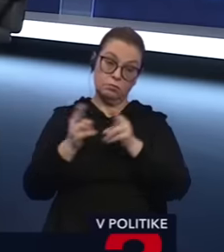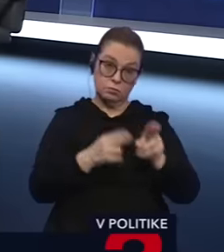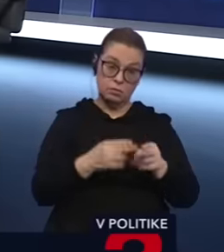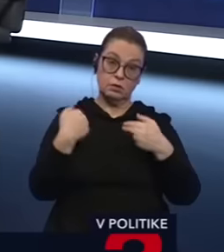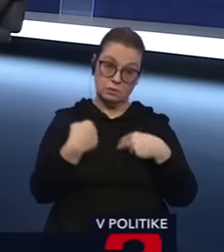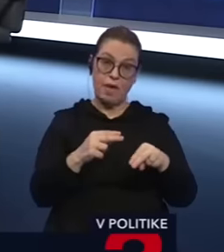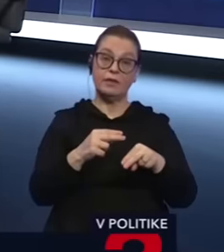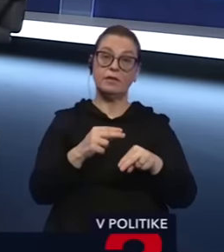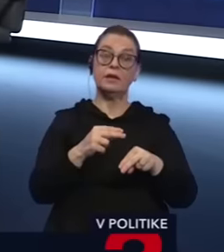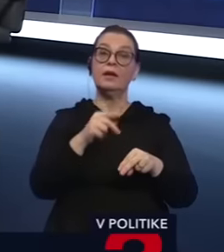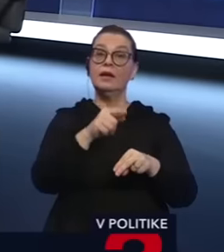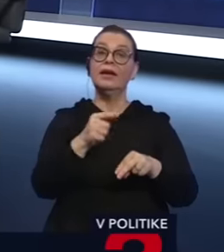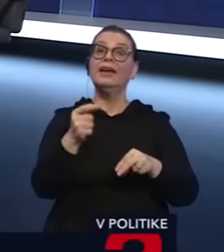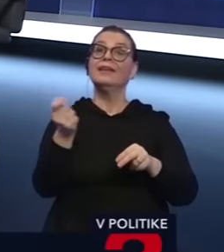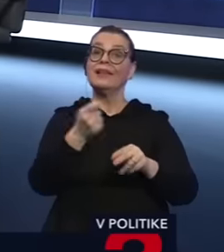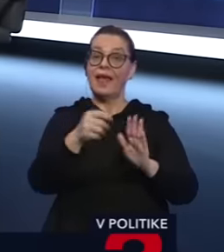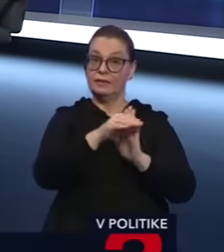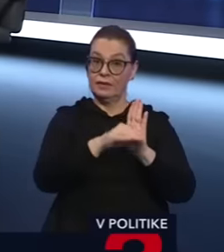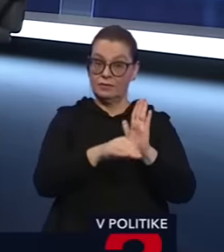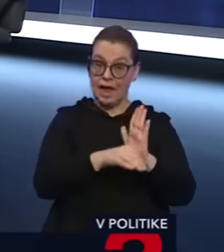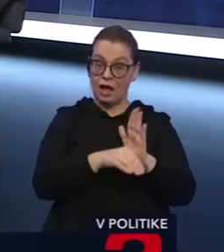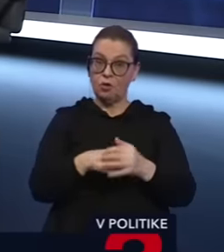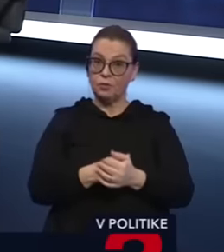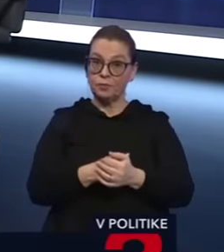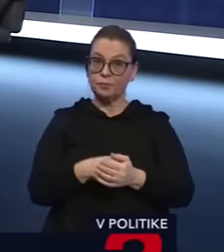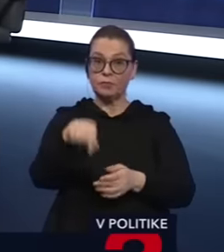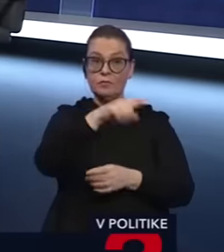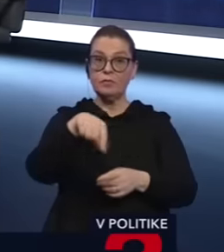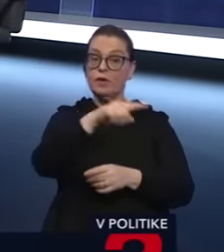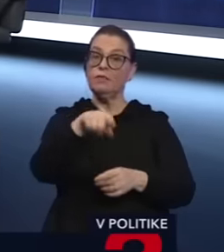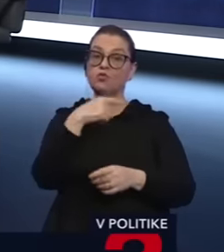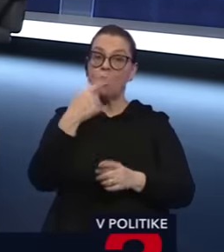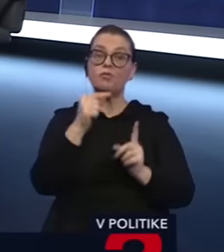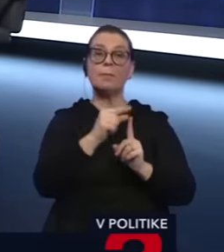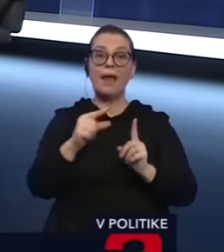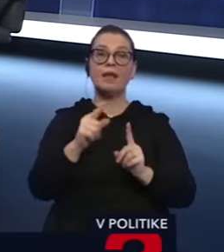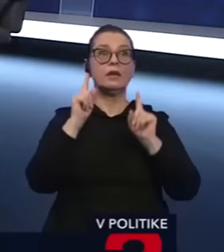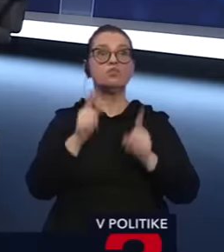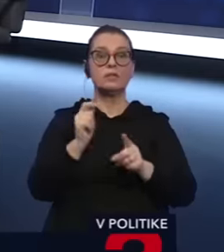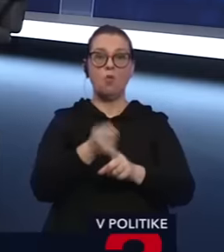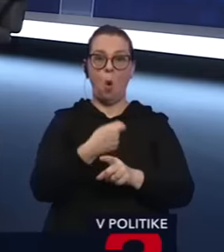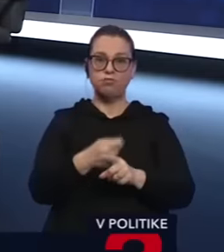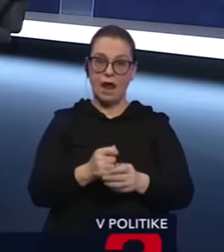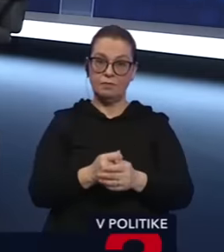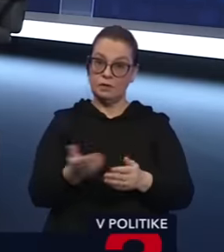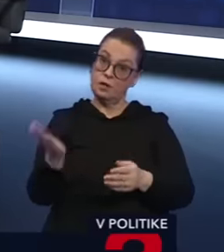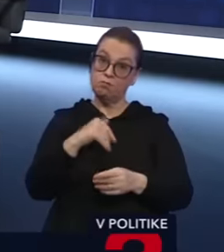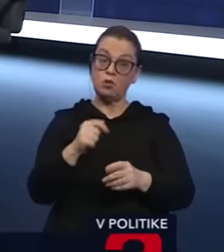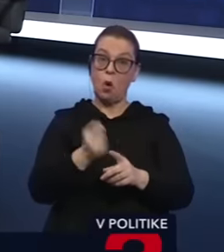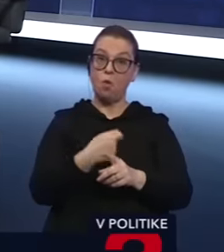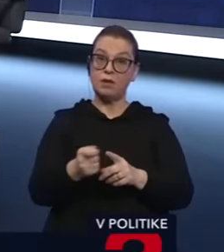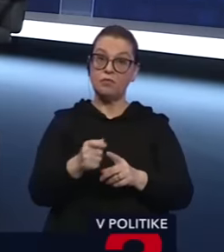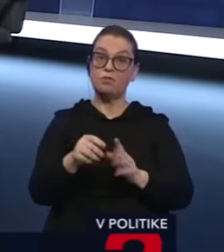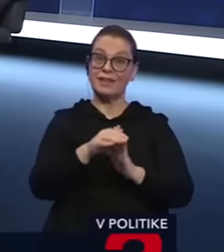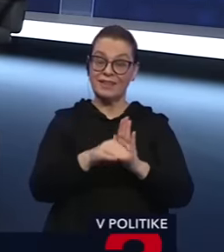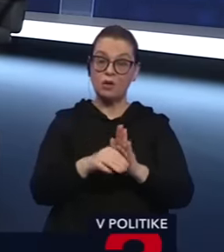sacbách, o zákone, kedy vy už teraz pripušťate aj Pelegrini, hovorí, že to treba opraviť. Čiže my ideme opravovať zákon, ktorý má